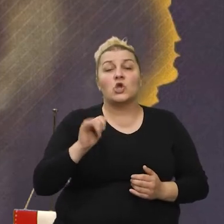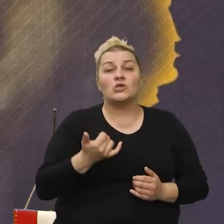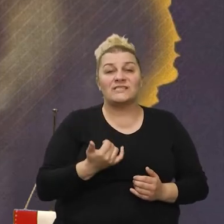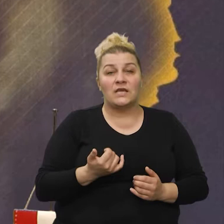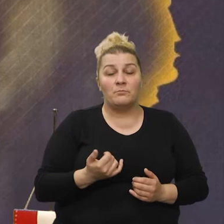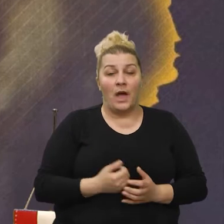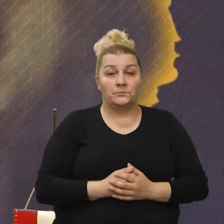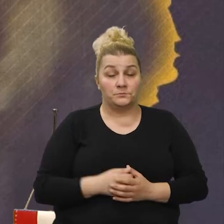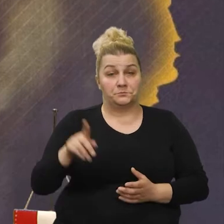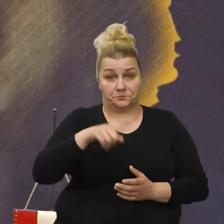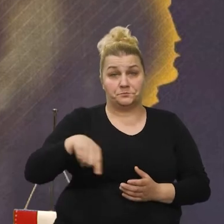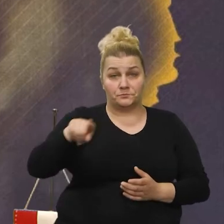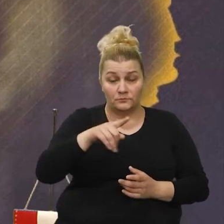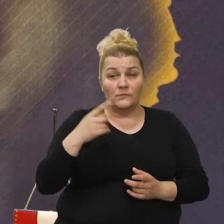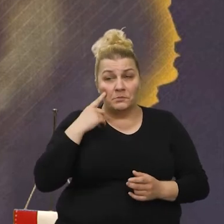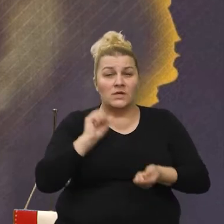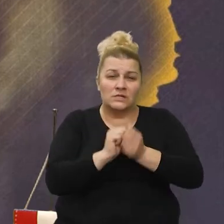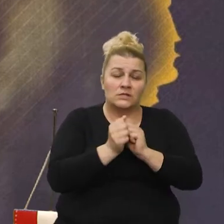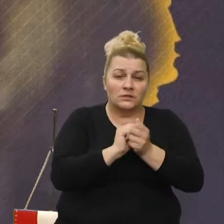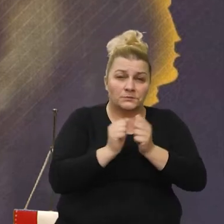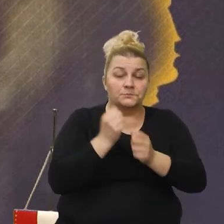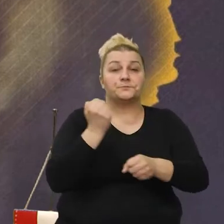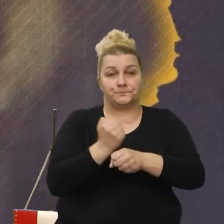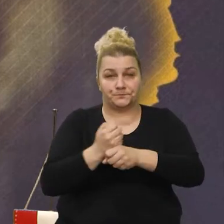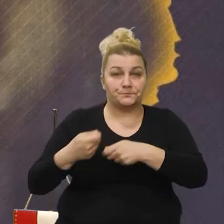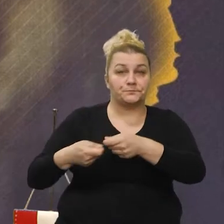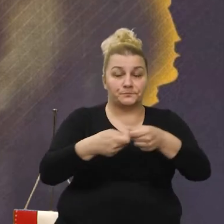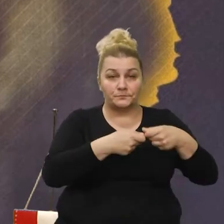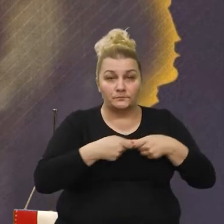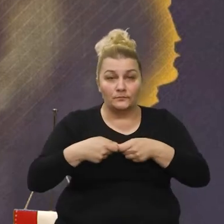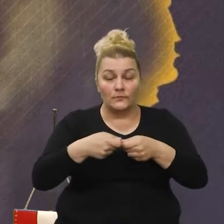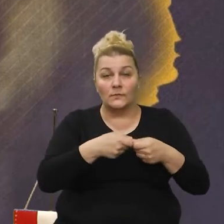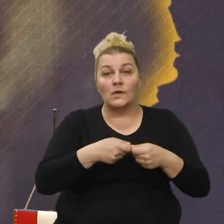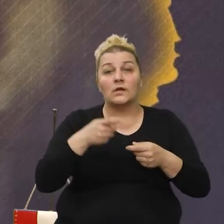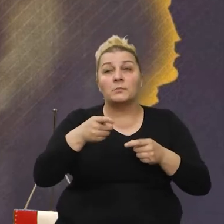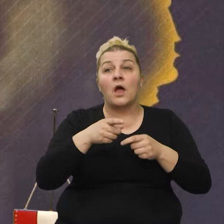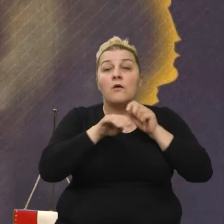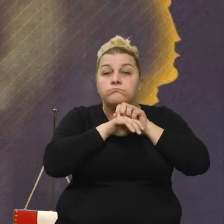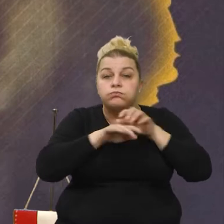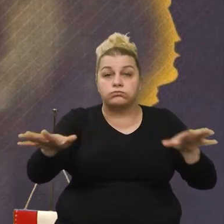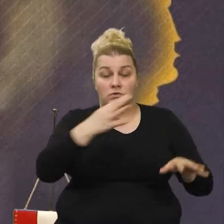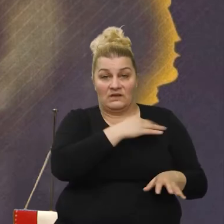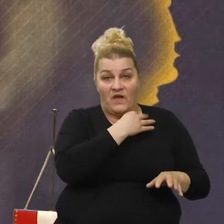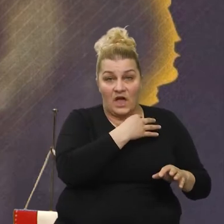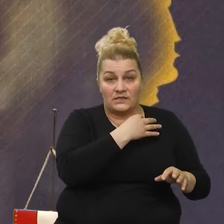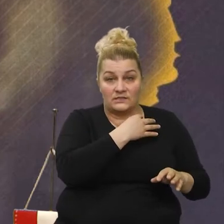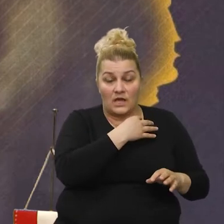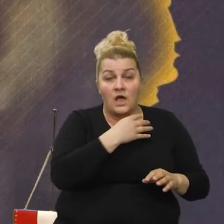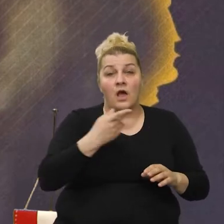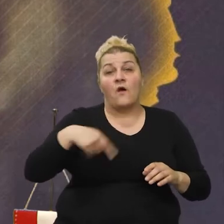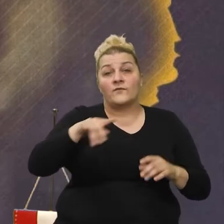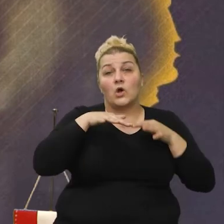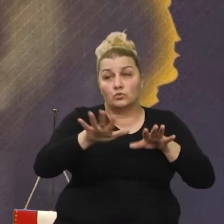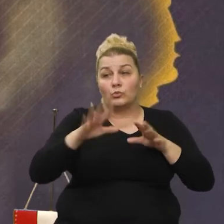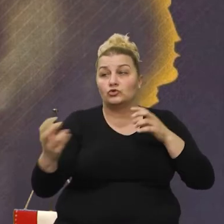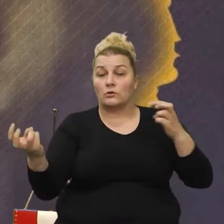Ta ekipa se stvarno trudila da napravimo nekakvu organizaciju i da to po cijeloj Hrvatskoj rasporedimo, da se te ljude